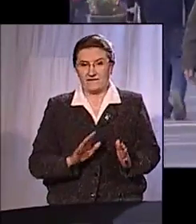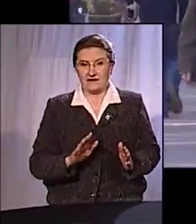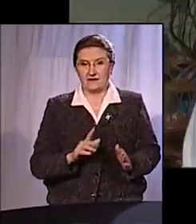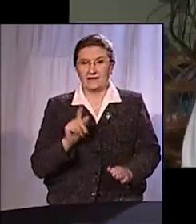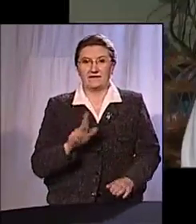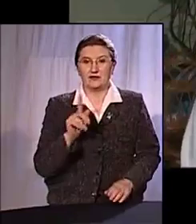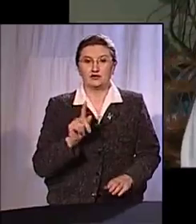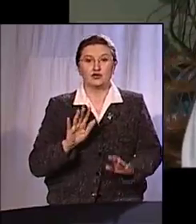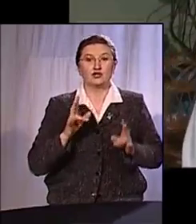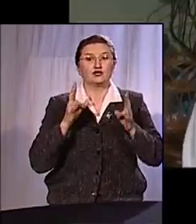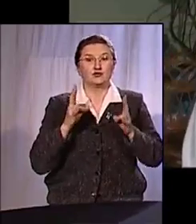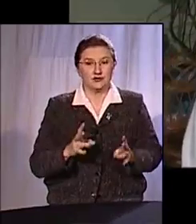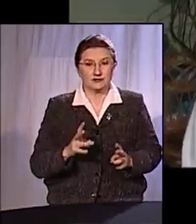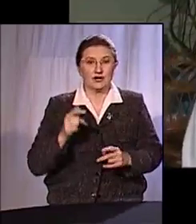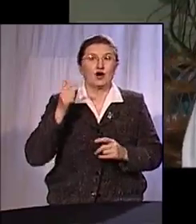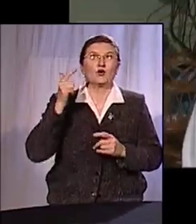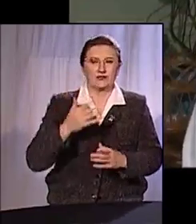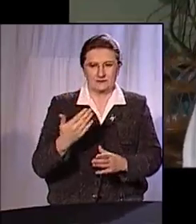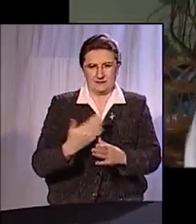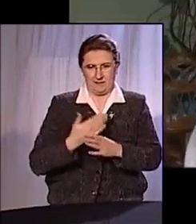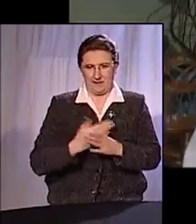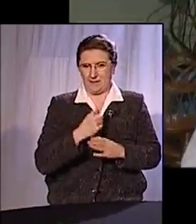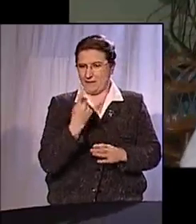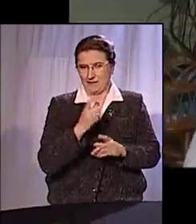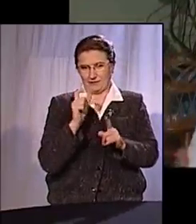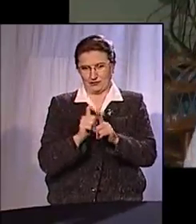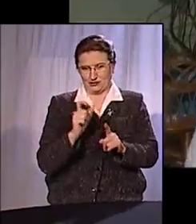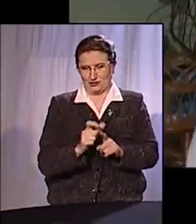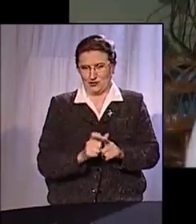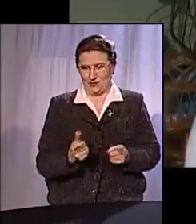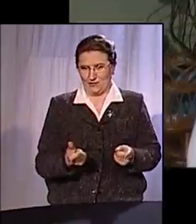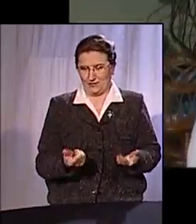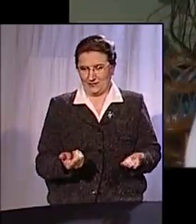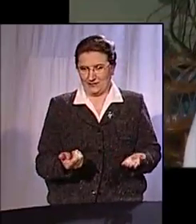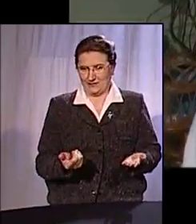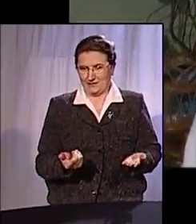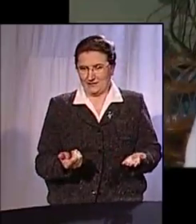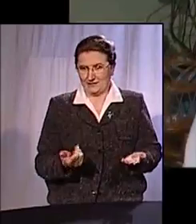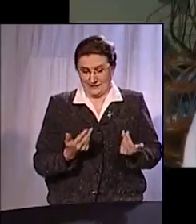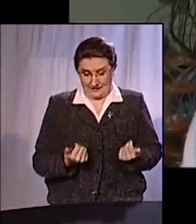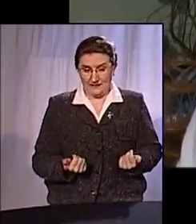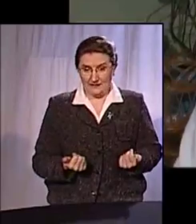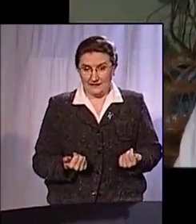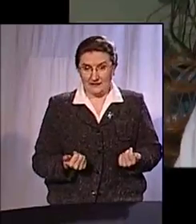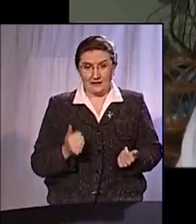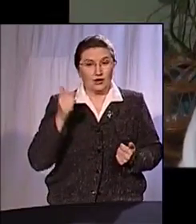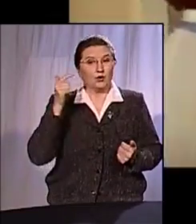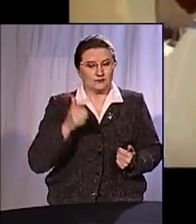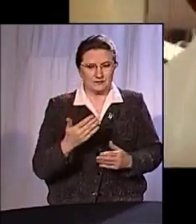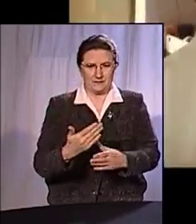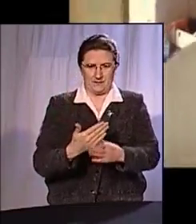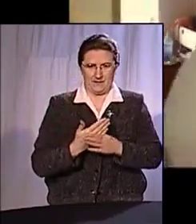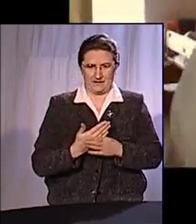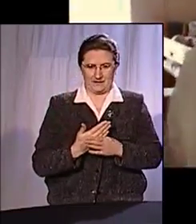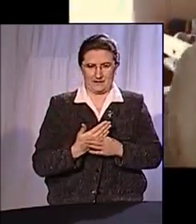когда что-то случается, Господи, помоги. Всегда же первое слово, может даже немножко неосознанное. Господи, помоги.